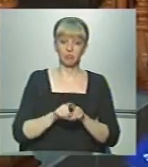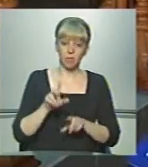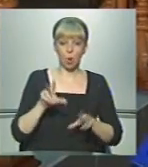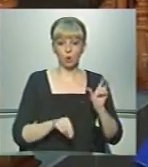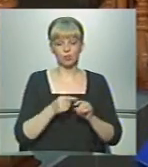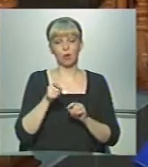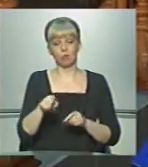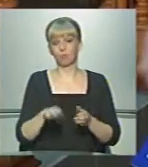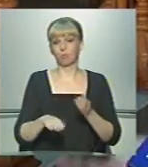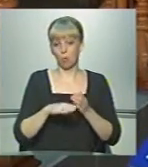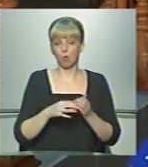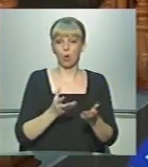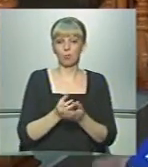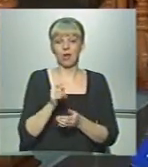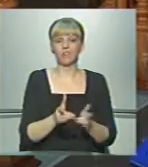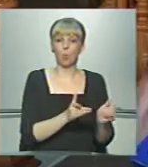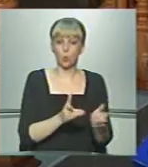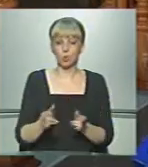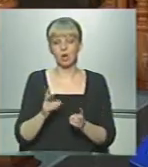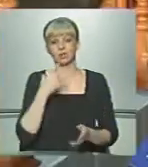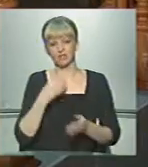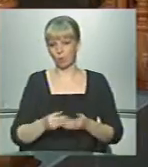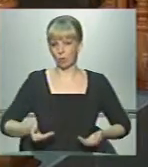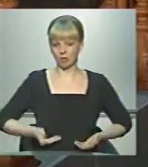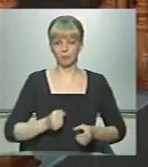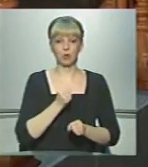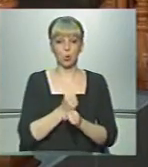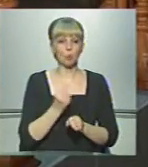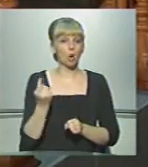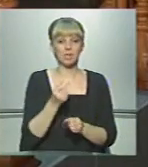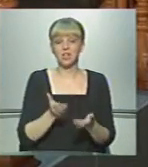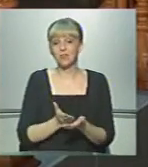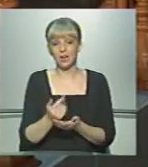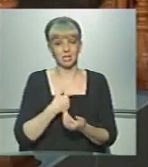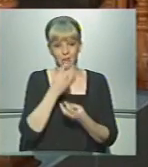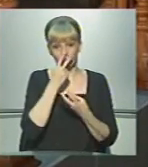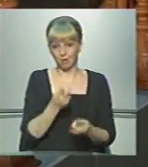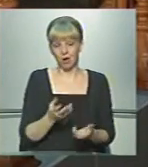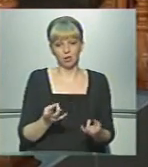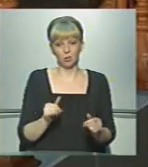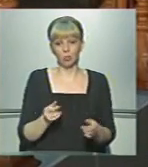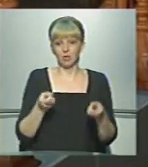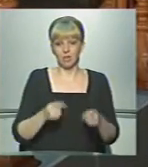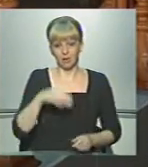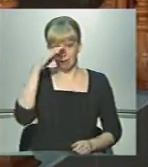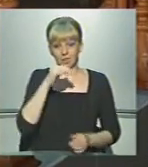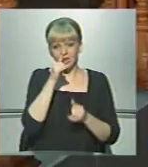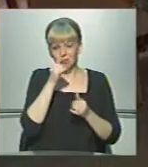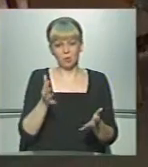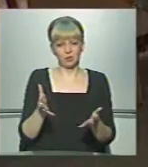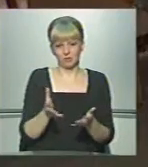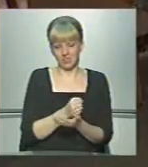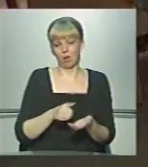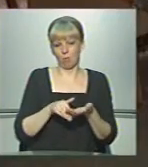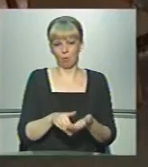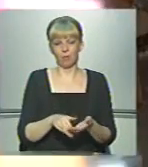що вона поможе мені оплачувати гуртожиток і як у своє проживання. Робота – єдиний вихід, який я бачу, тому що, дійсно, батьки не можуть все тянути.